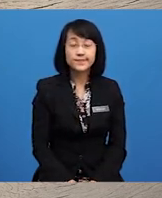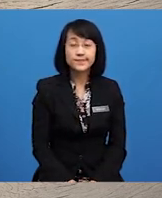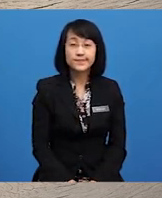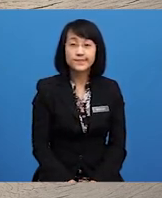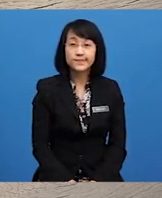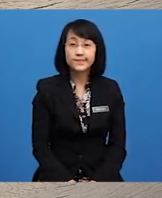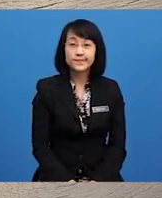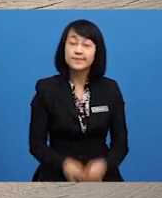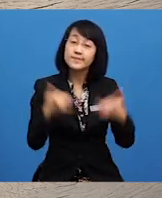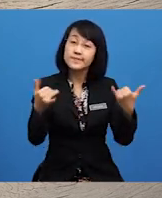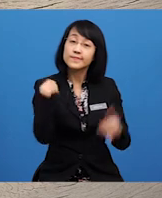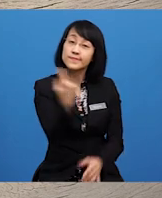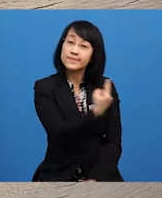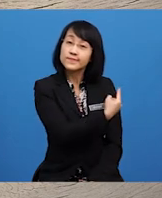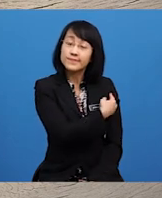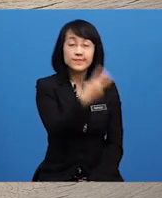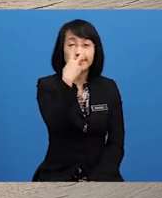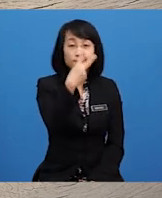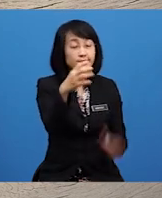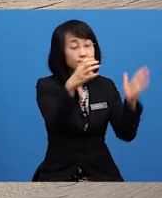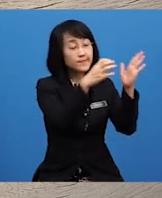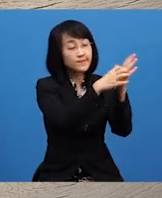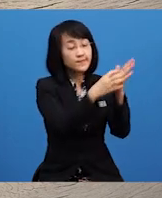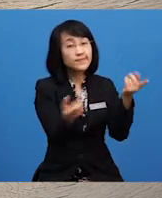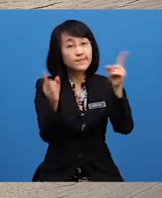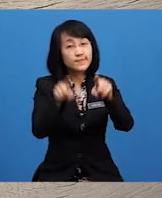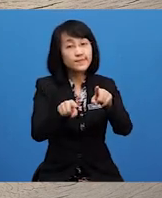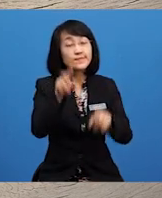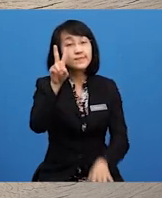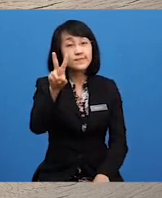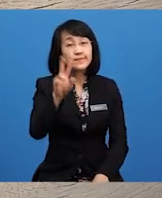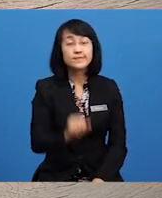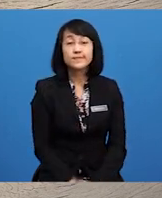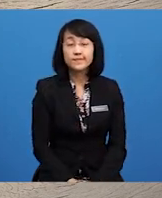Sekarang kita lihat petikan peristiwa yang kedua